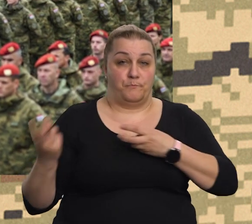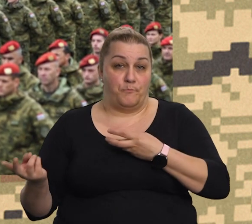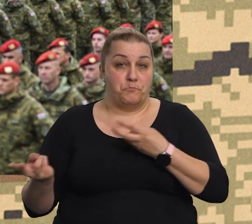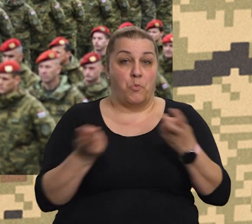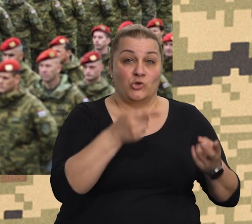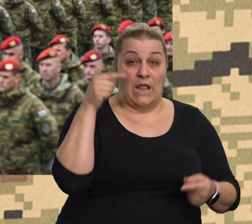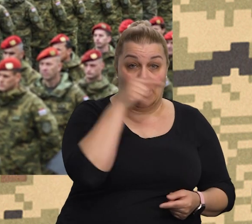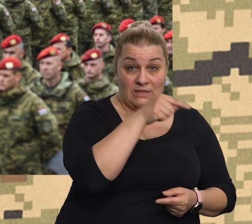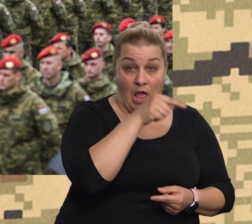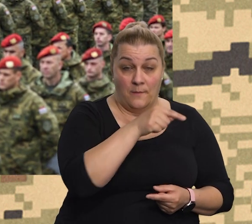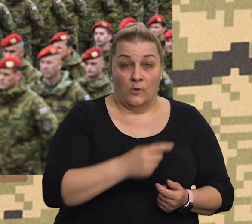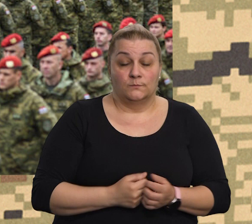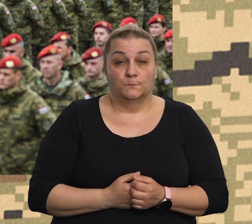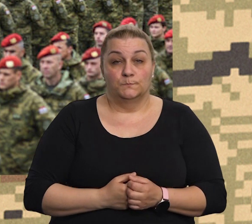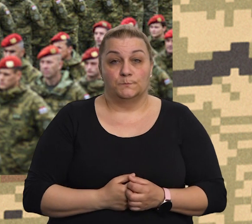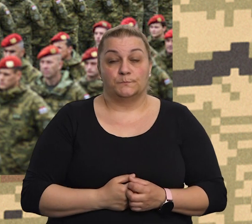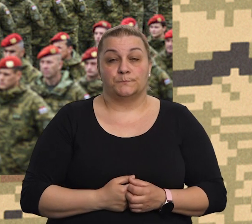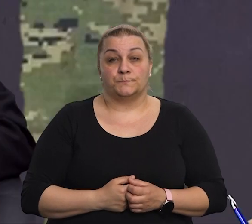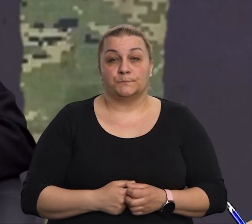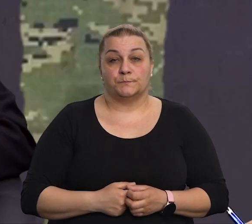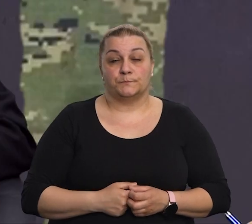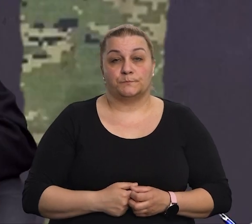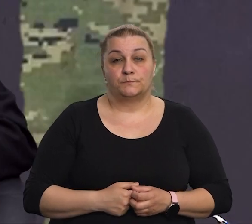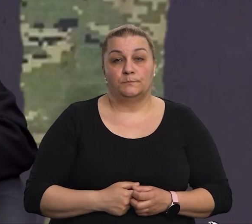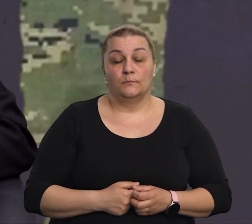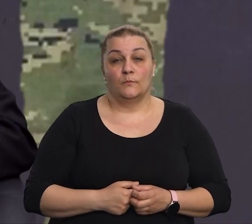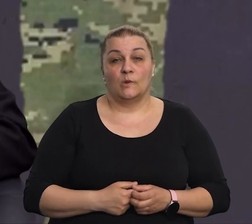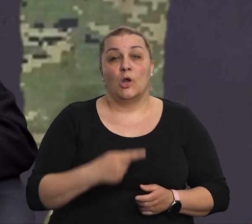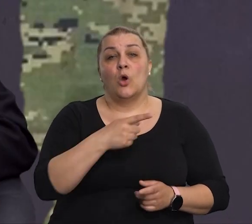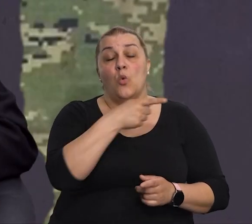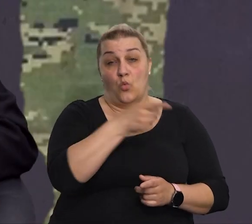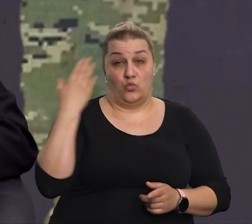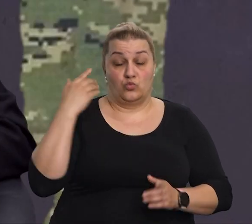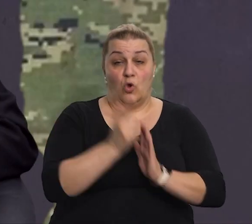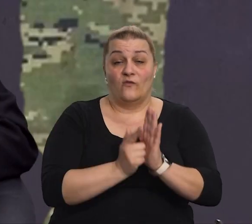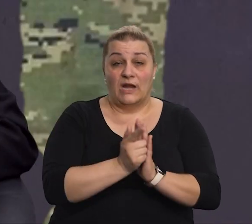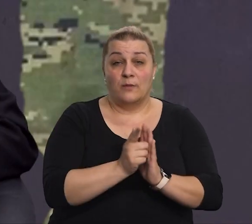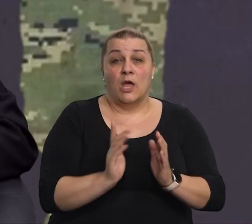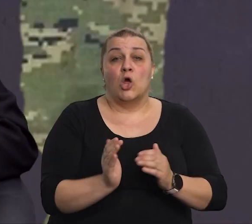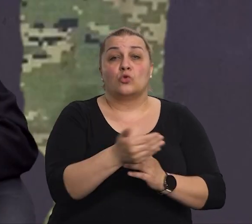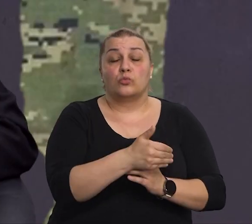na Dubrovačko ratište. Dubrovnik u to vrijeme je bio